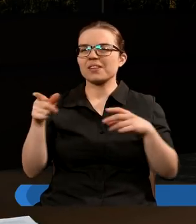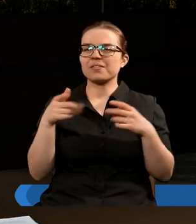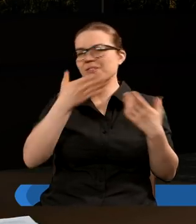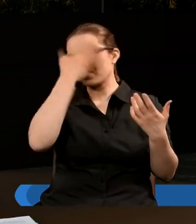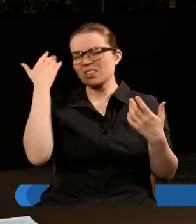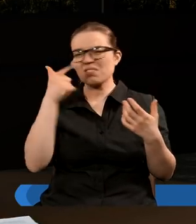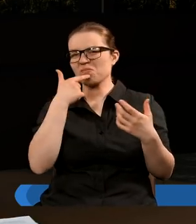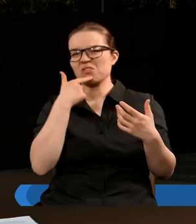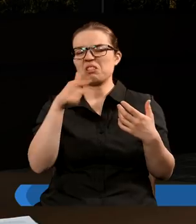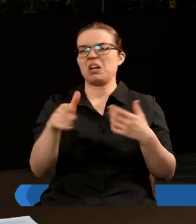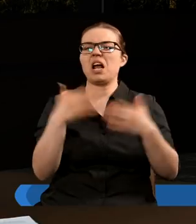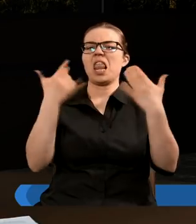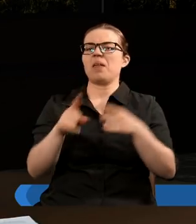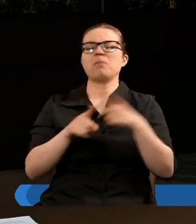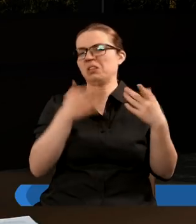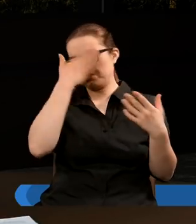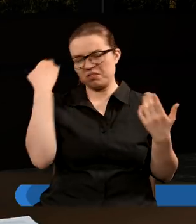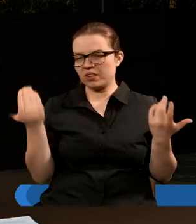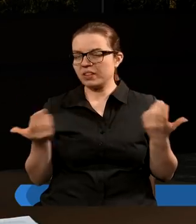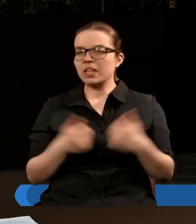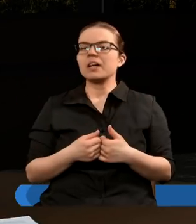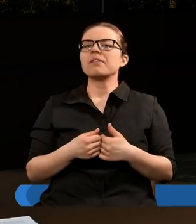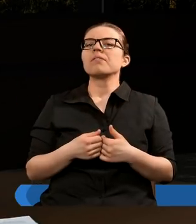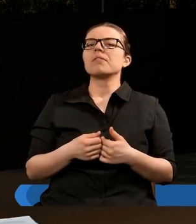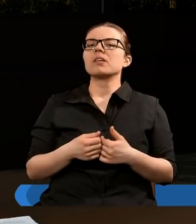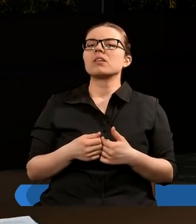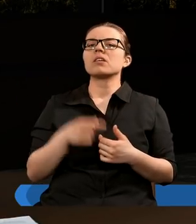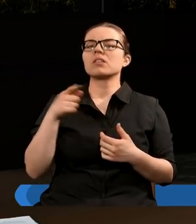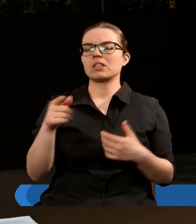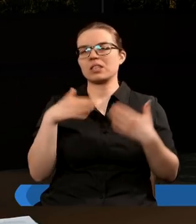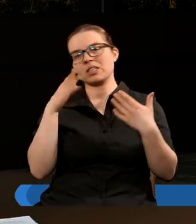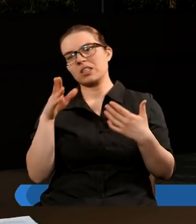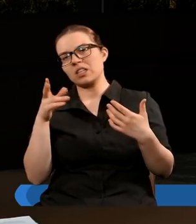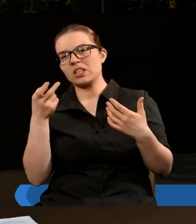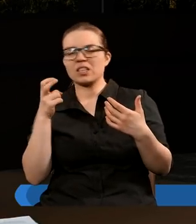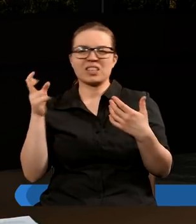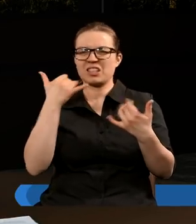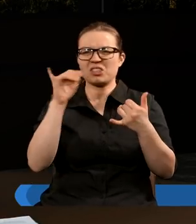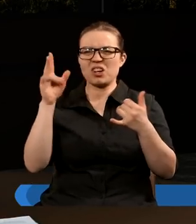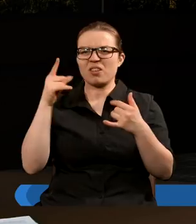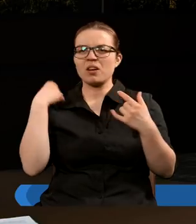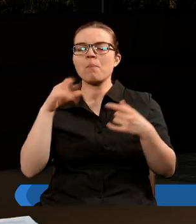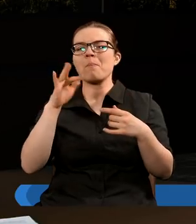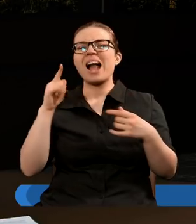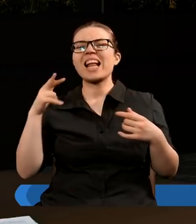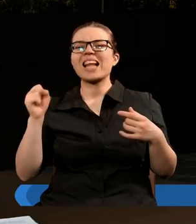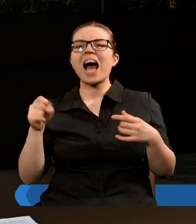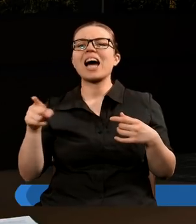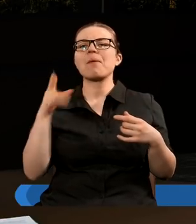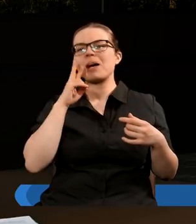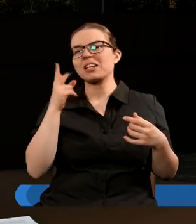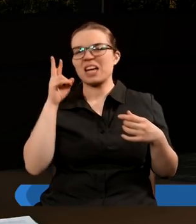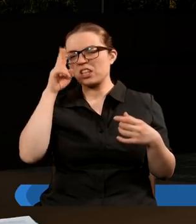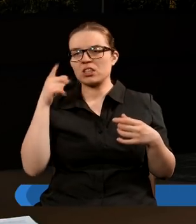wiedzieli co ta liczba, co te słowa znaczą, wtedy babka czy matka, już nie pamiętam dokładnie, Baltazara powiedziała